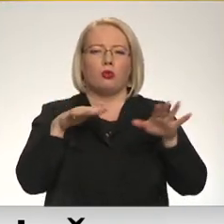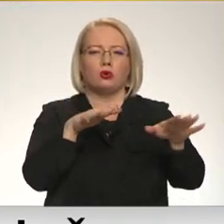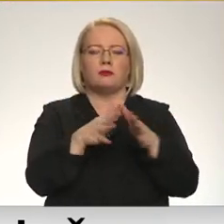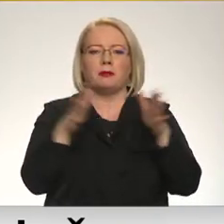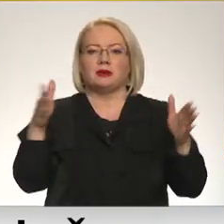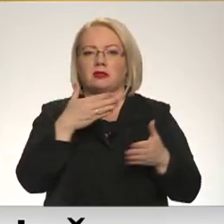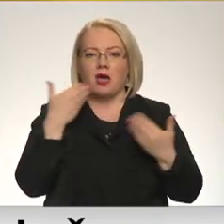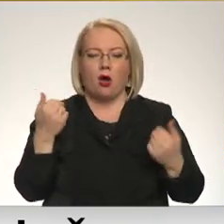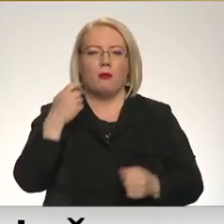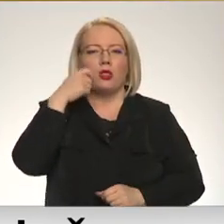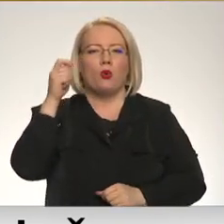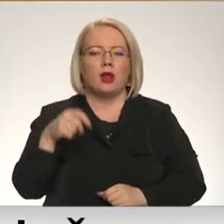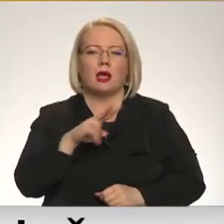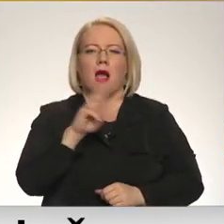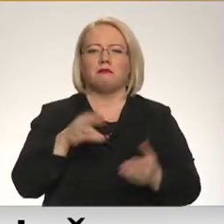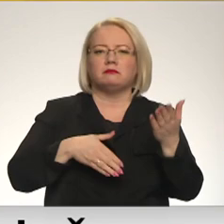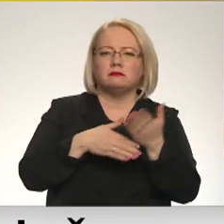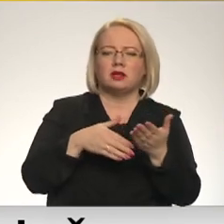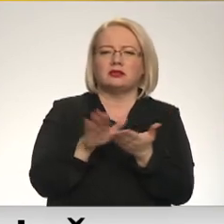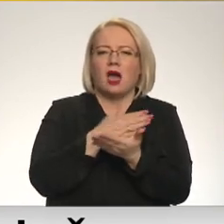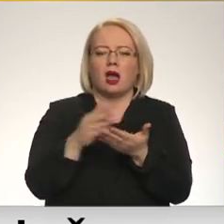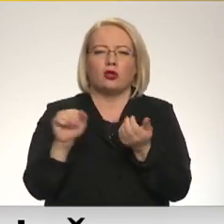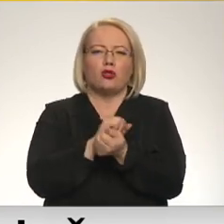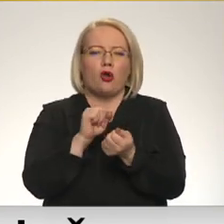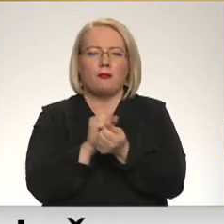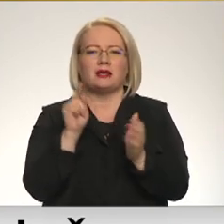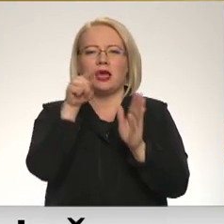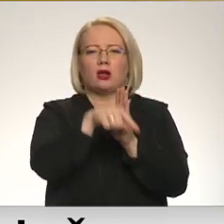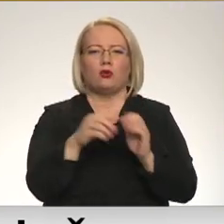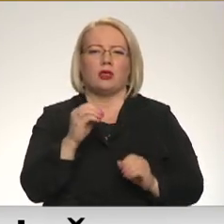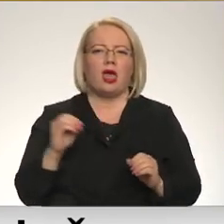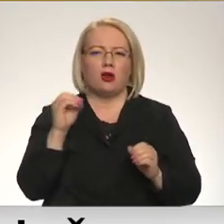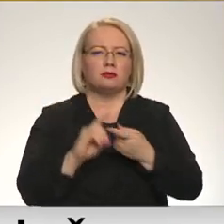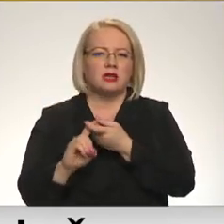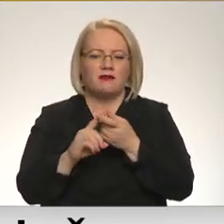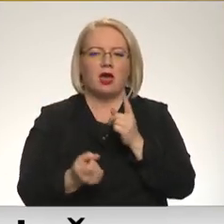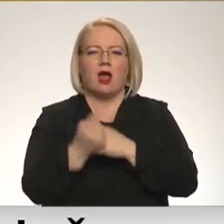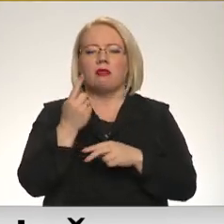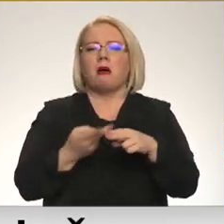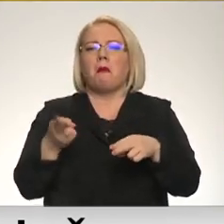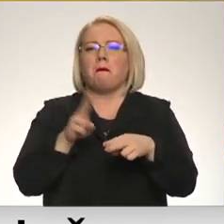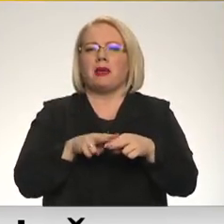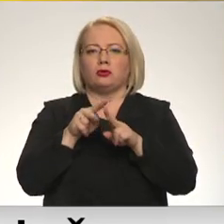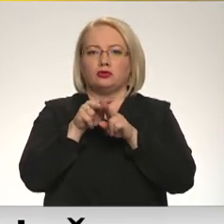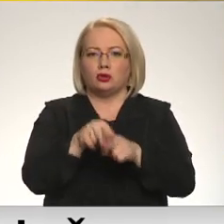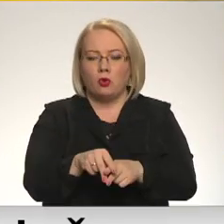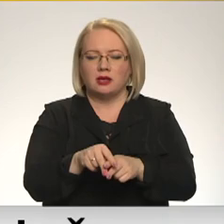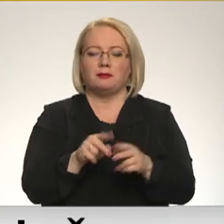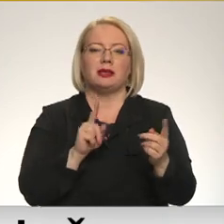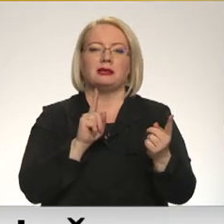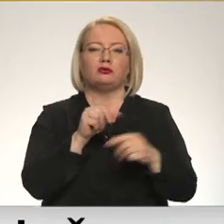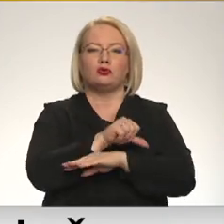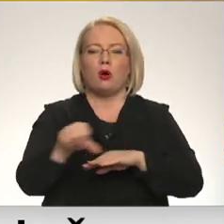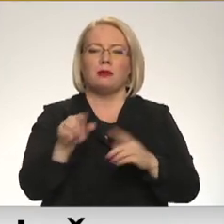kuriem jāpalīdz nokārtot dokumentus ieceļošana Eiropas Savienībā, radījuši papildu slodzi. Turklāt uz robežas sastaptos stāsti